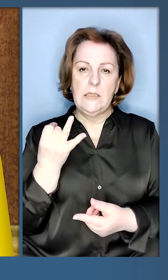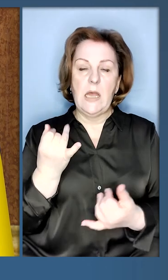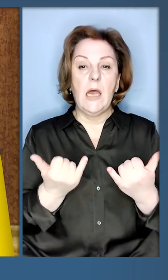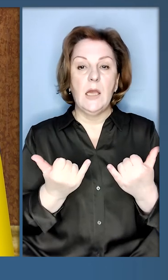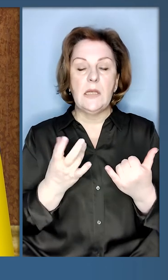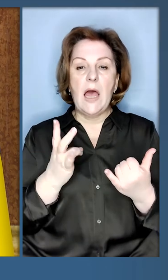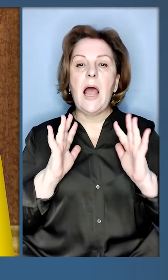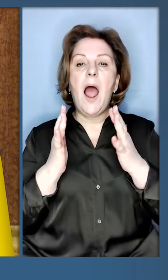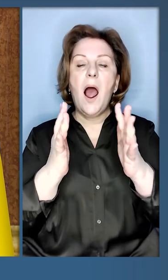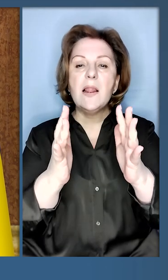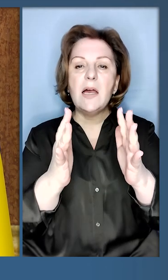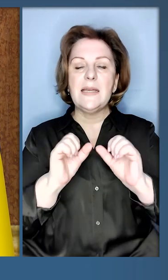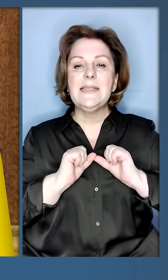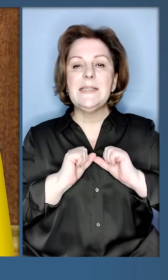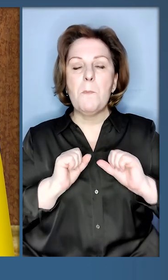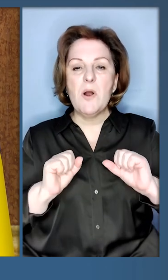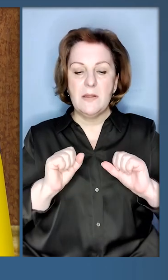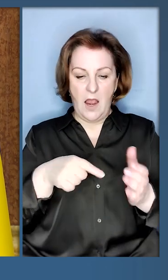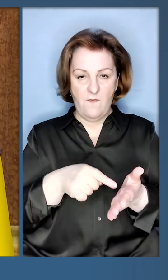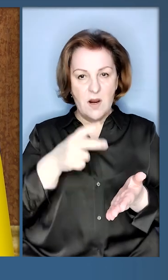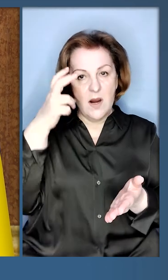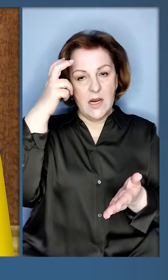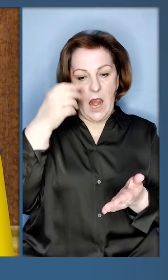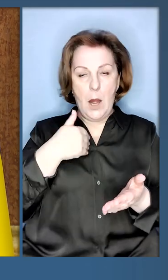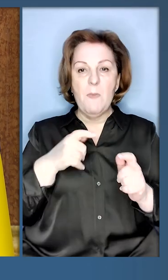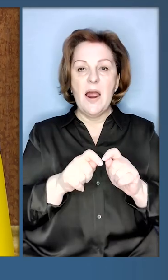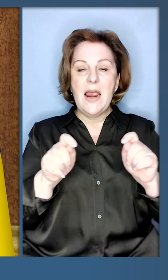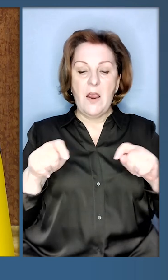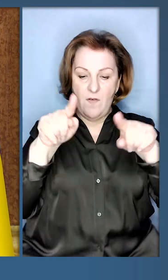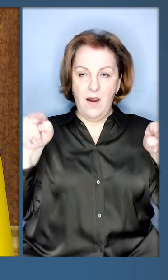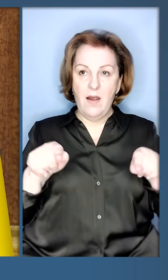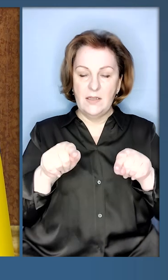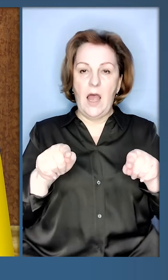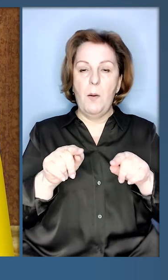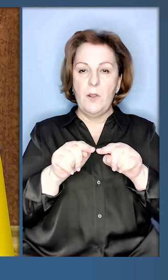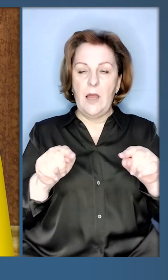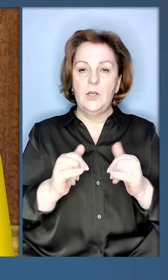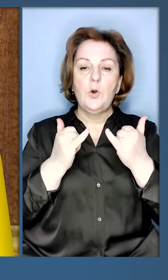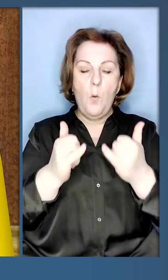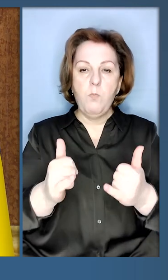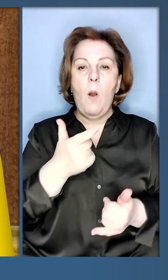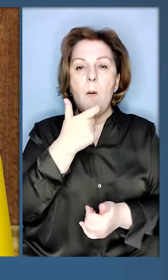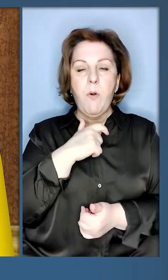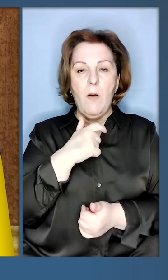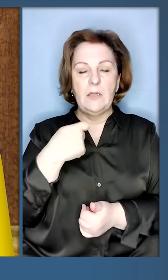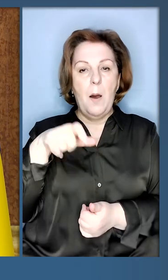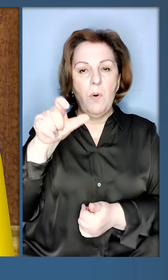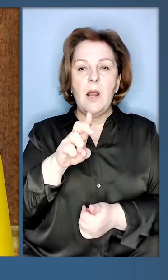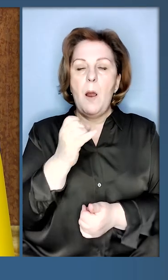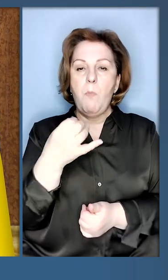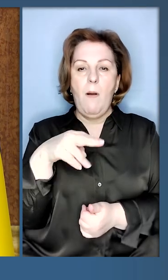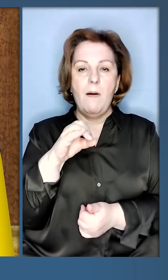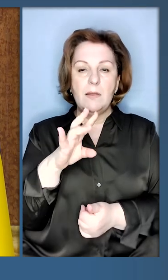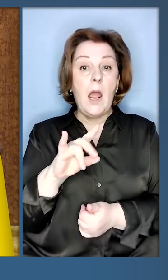на Алеї Сміливості у Києві ми відкриваємо табличку, присвячену пану президенту Байдену.